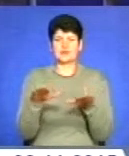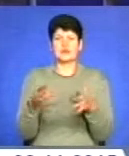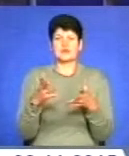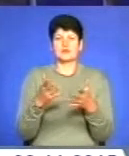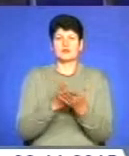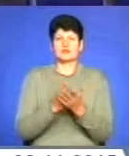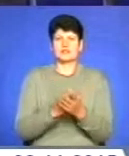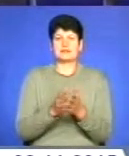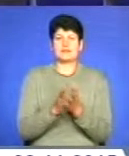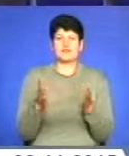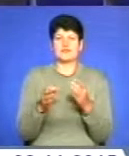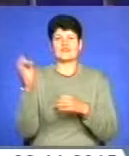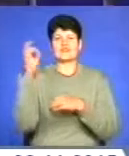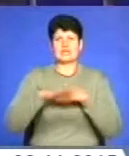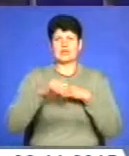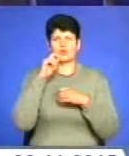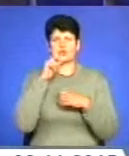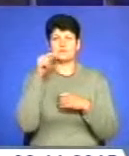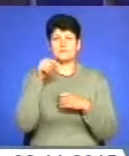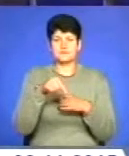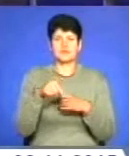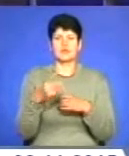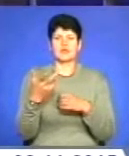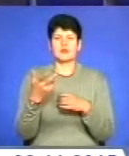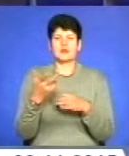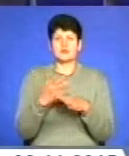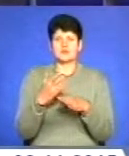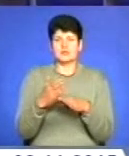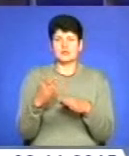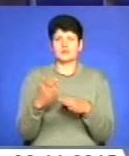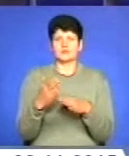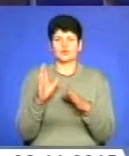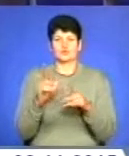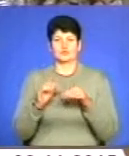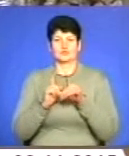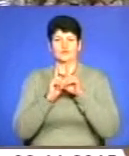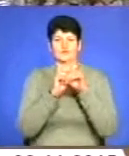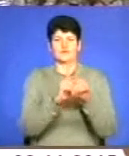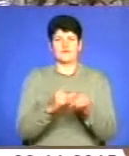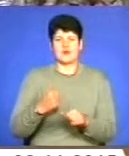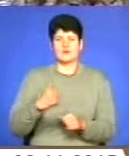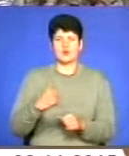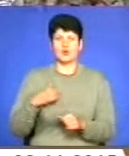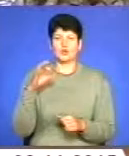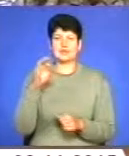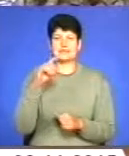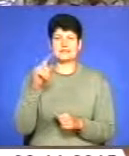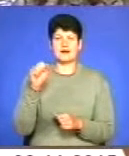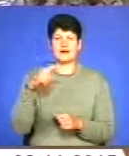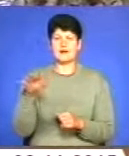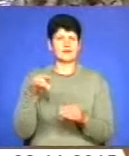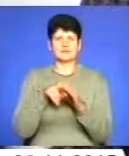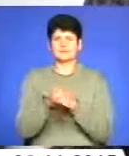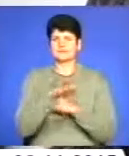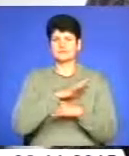здайбільшого Західної України. Цієї середи частину призовників урочисто проведжатимуть у армію. Олег Захарків від призову не